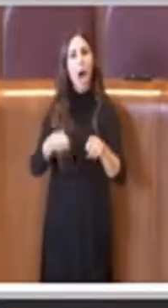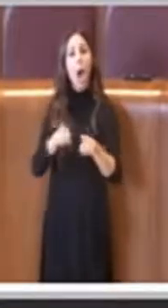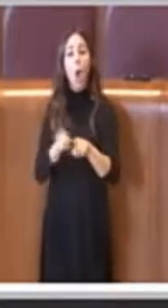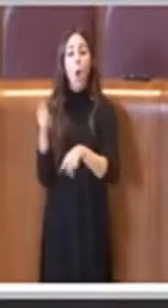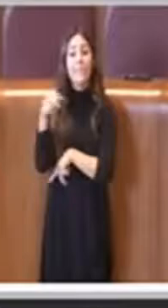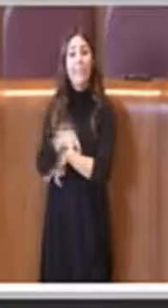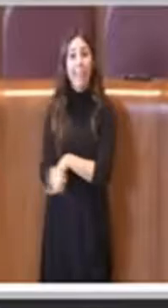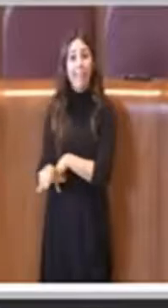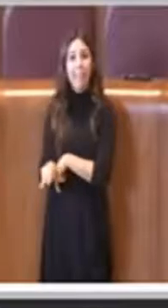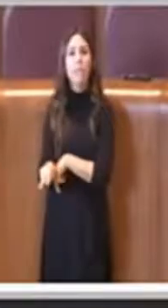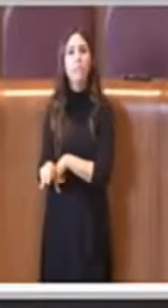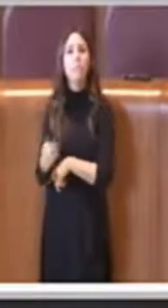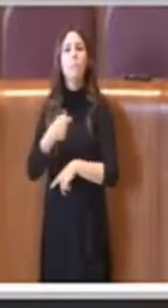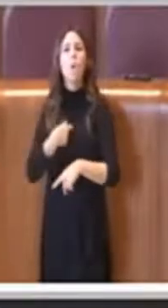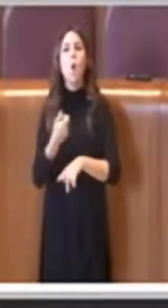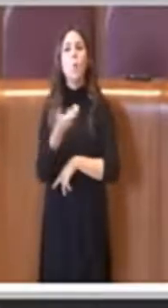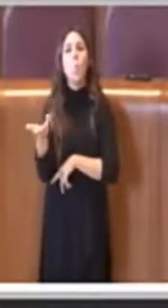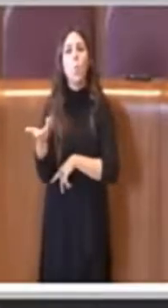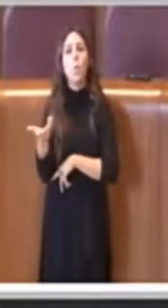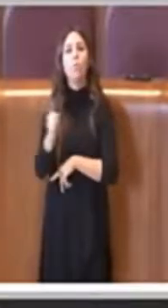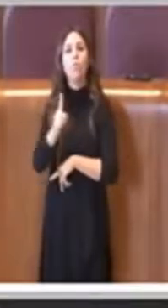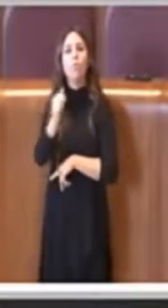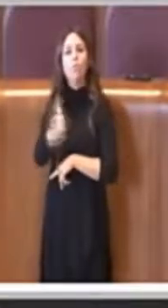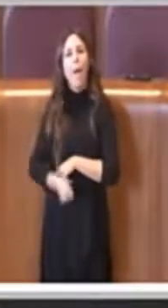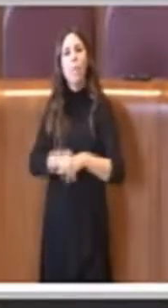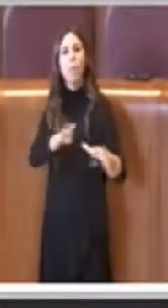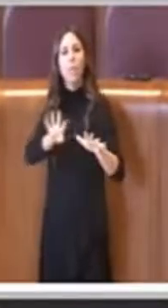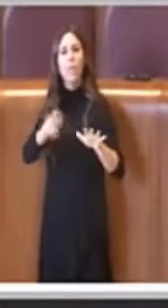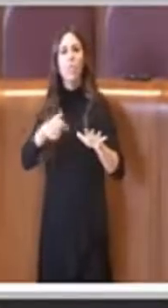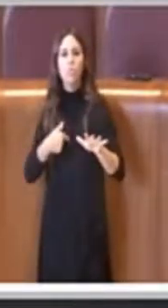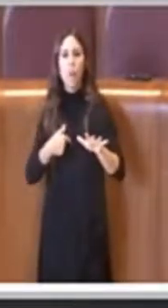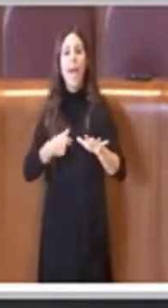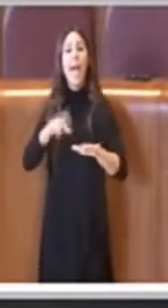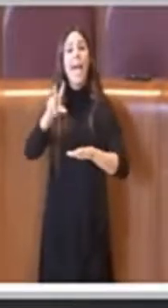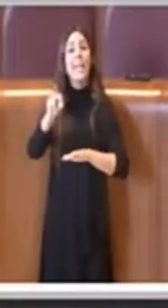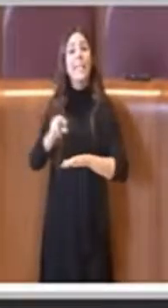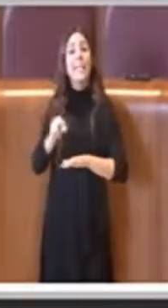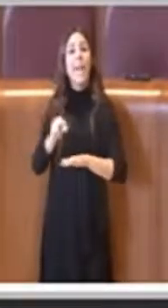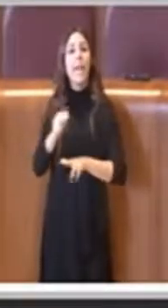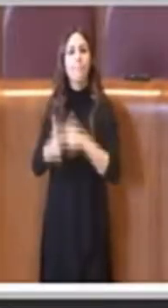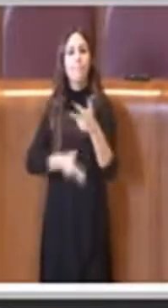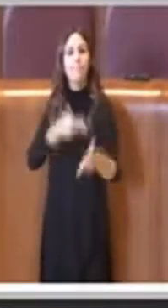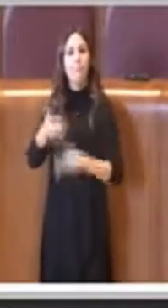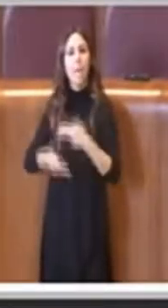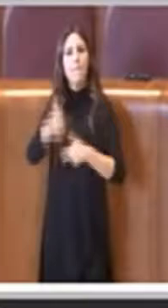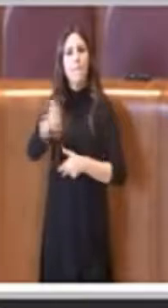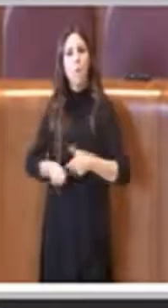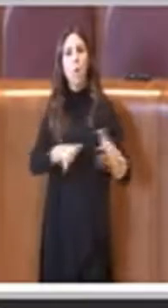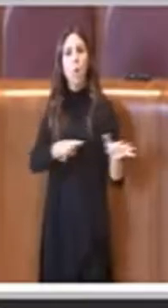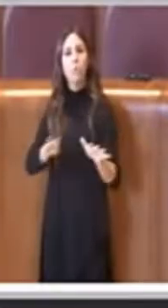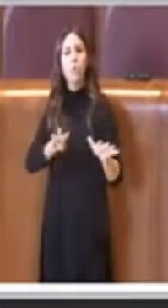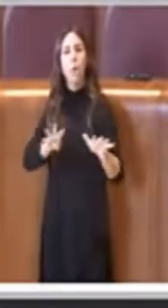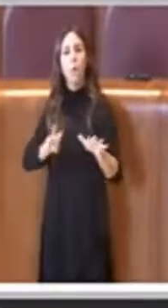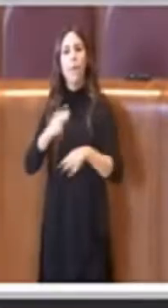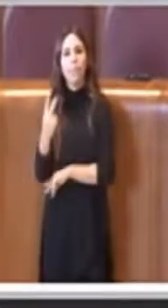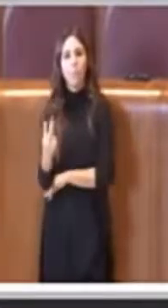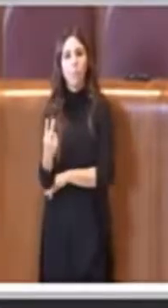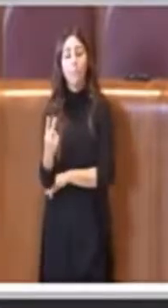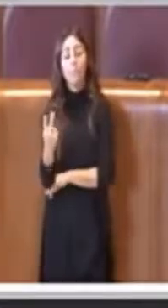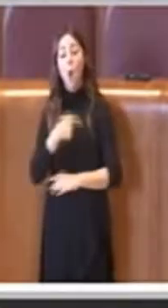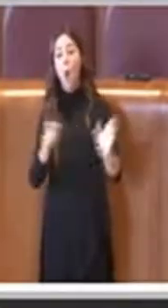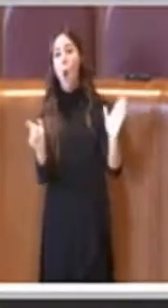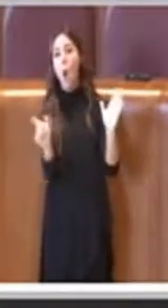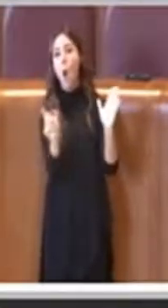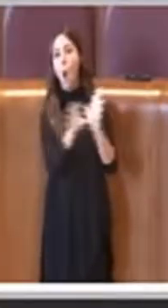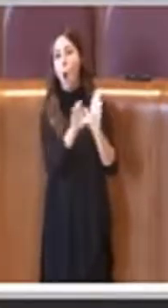la numero 285 del 30 aprile del 92 dove nel primo comma